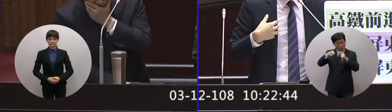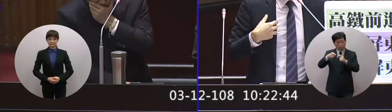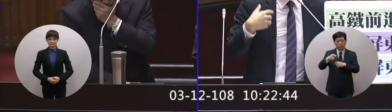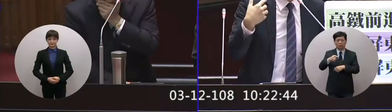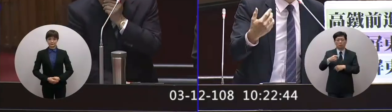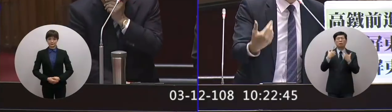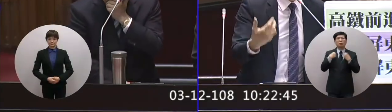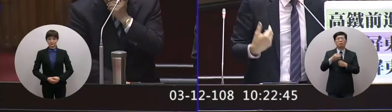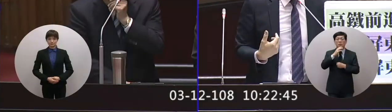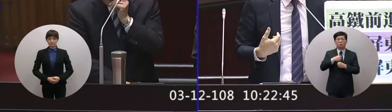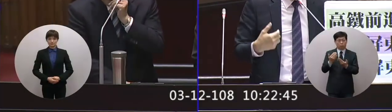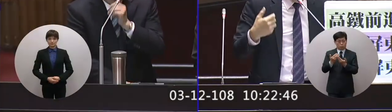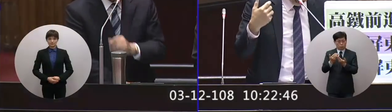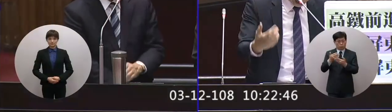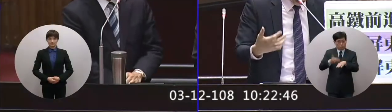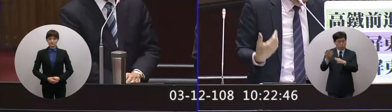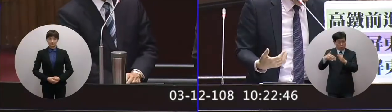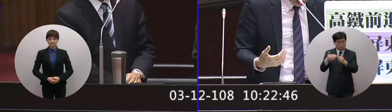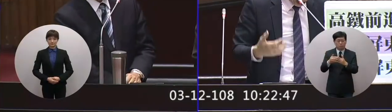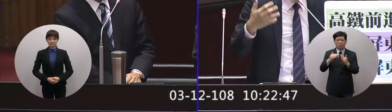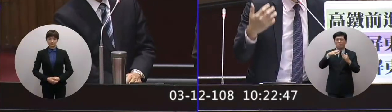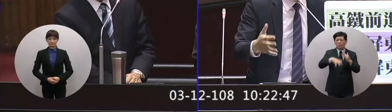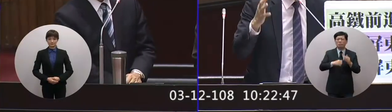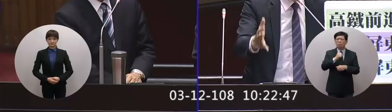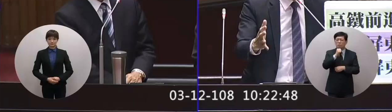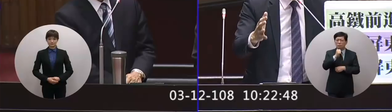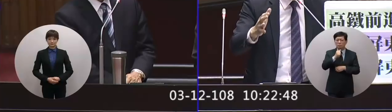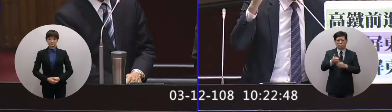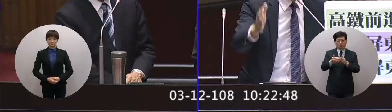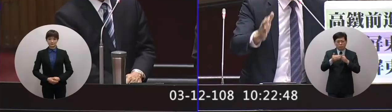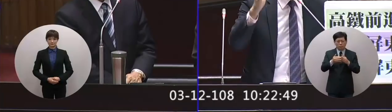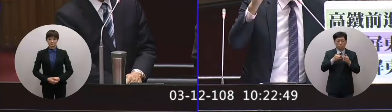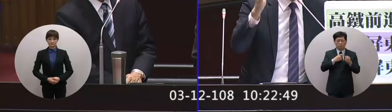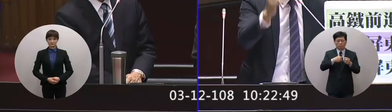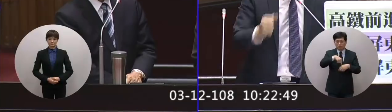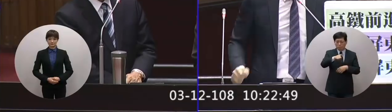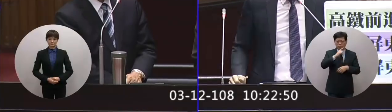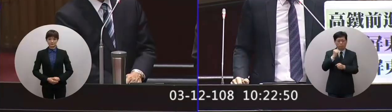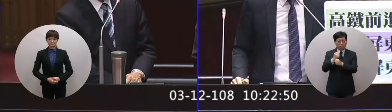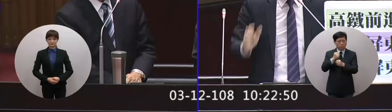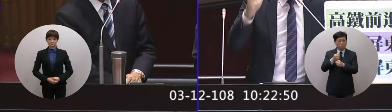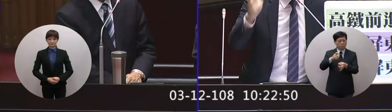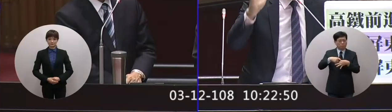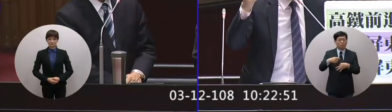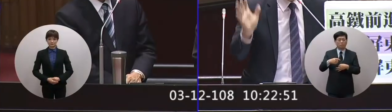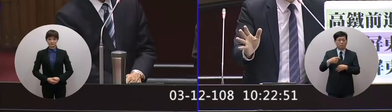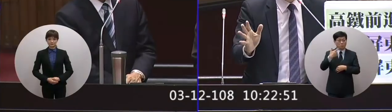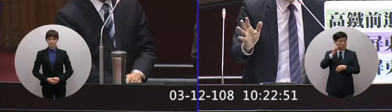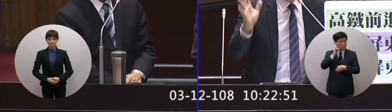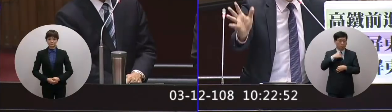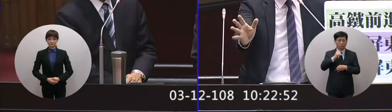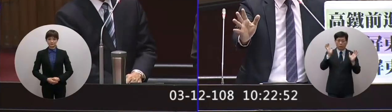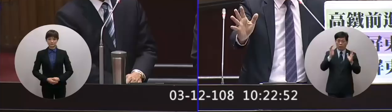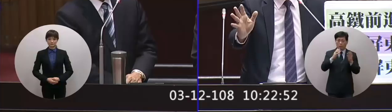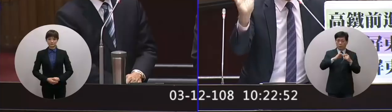因為念技高的孩子就是家庭經濟俗藥公他去就業所以家長把